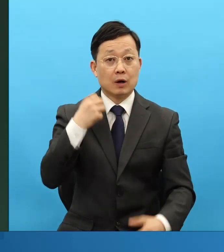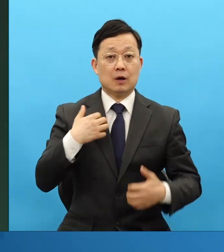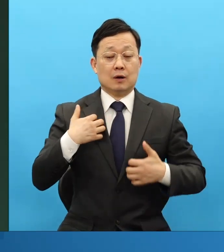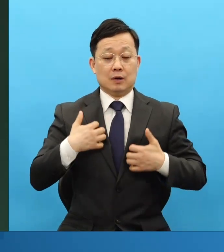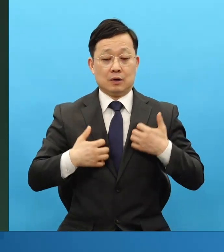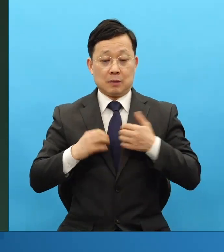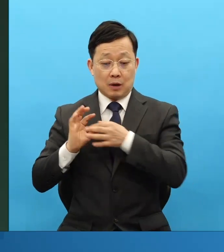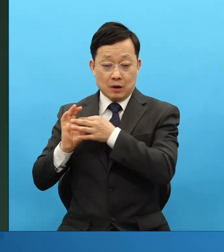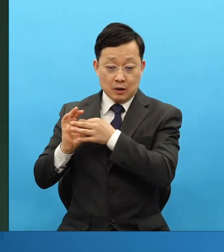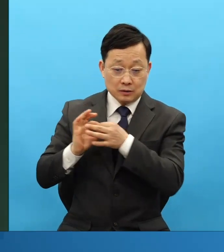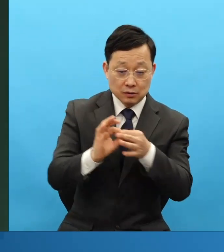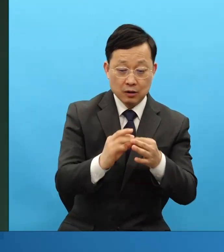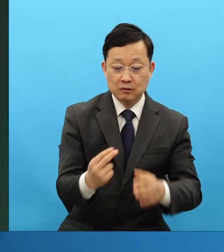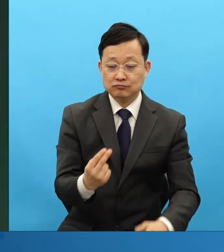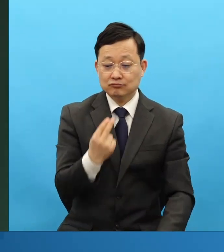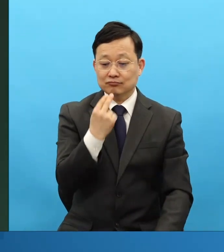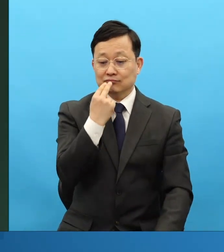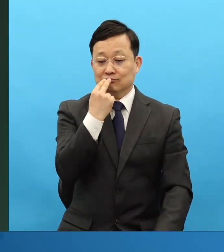계속 기도하는 겁니다.